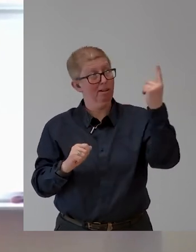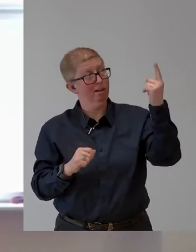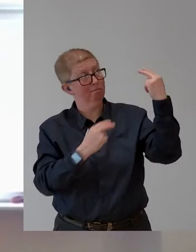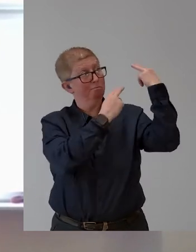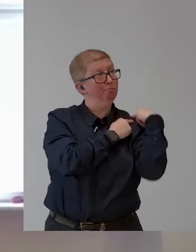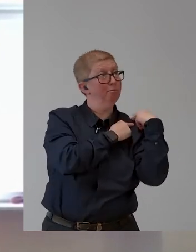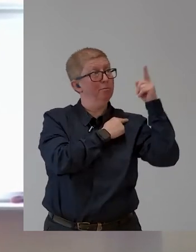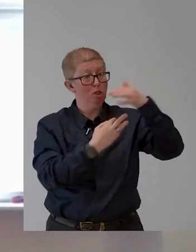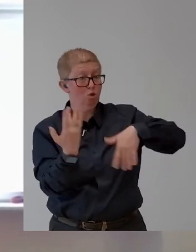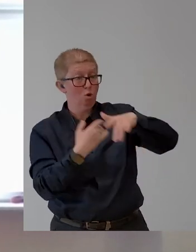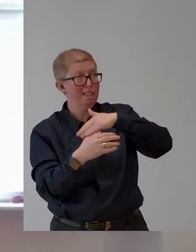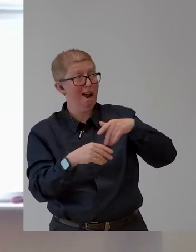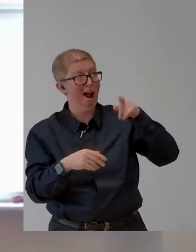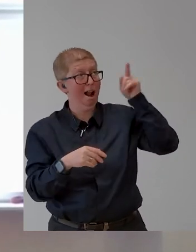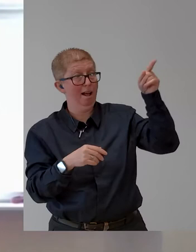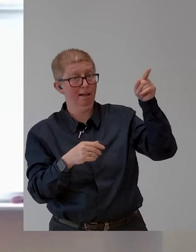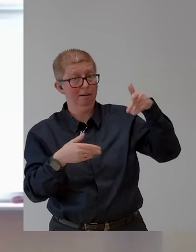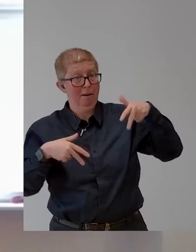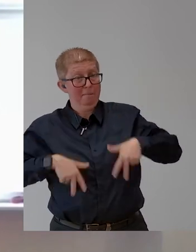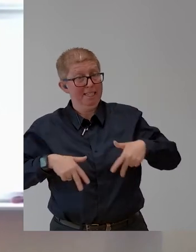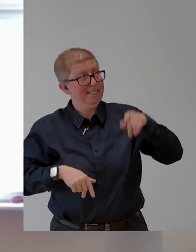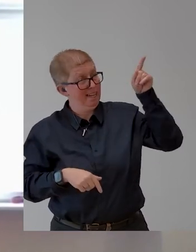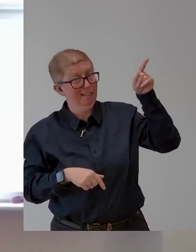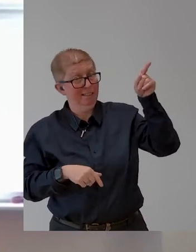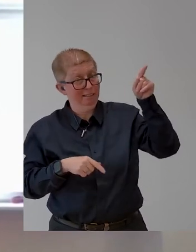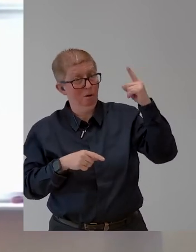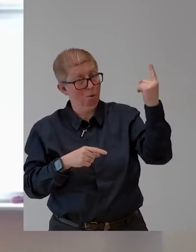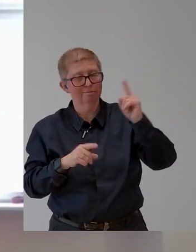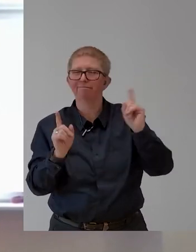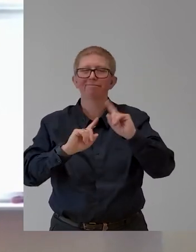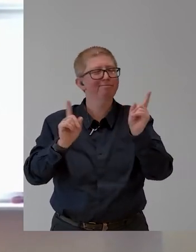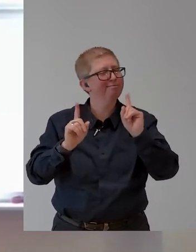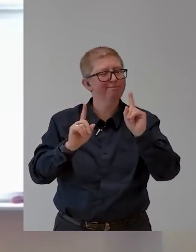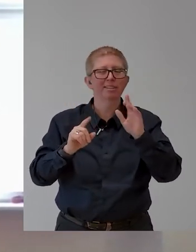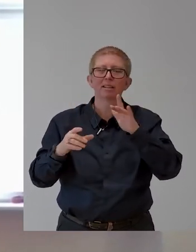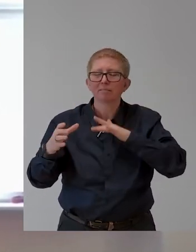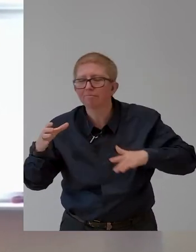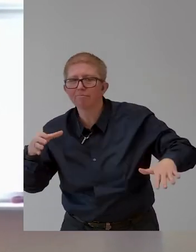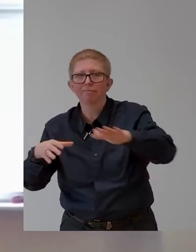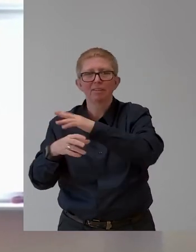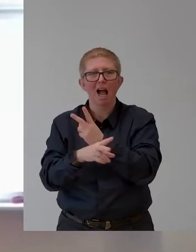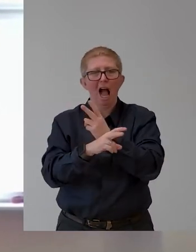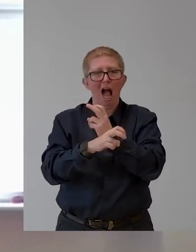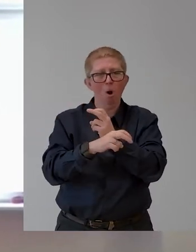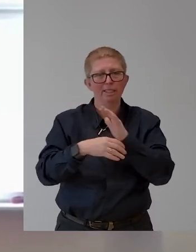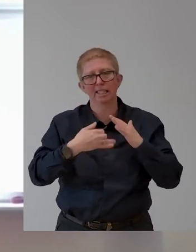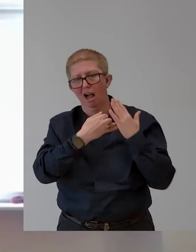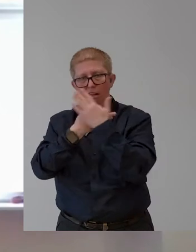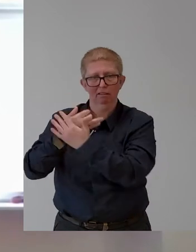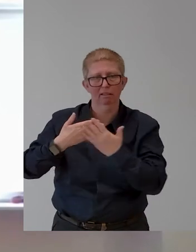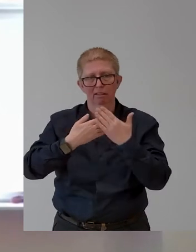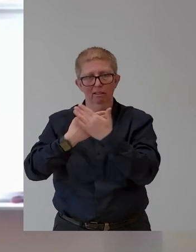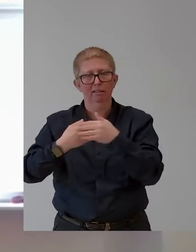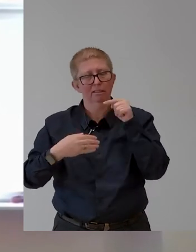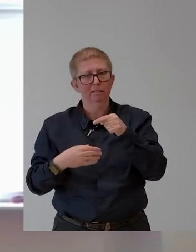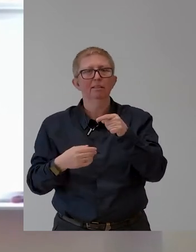Konvention verabschiedet und ratifiziert. Insofern ist es auch die gesamte Aufgabe der Republik, hier die Umsetzung voranzutreiben. Und die